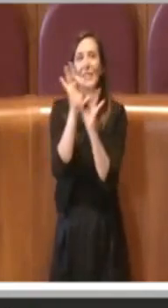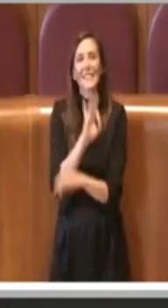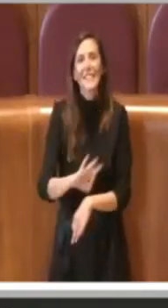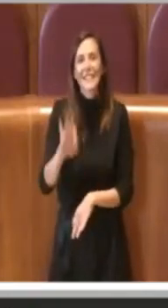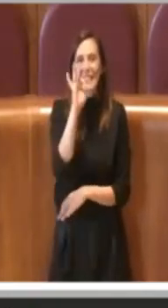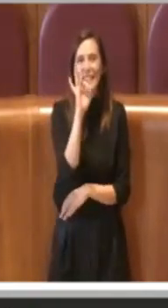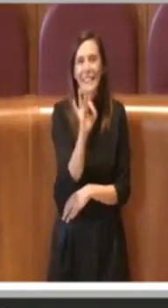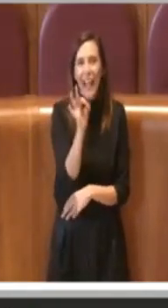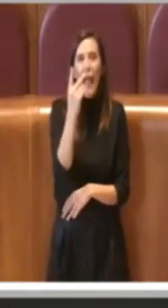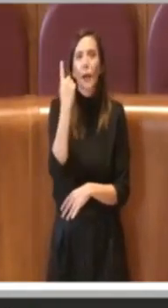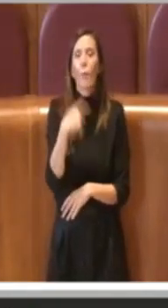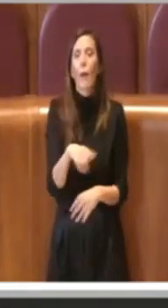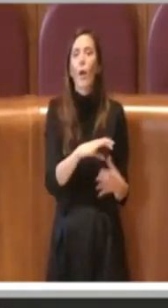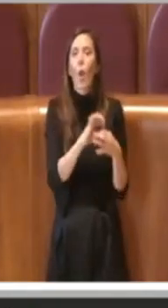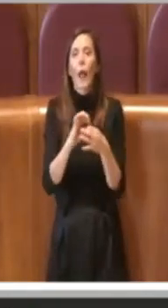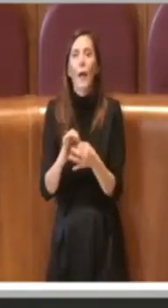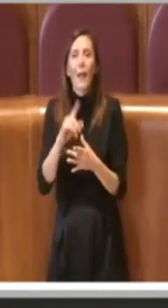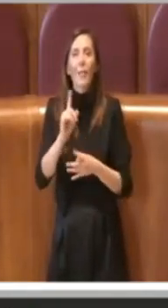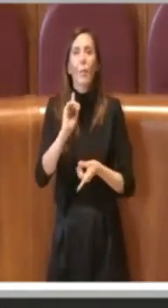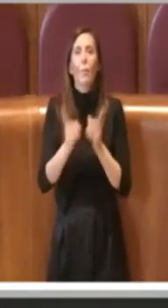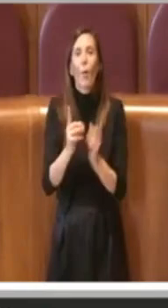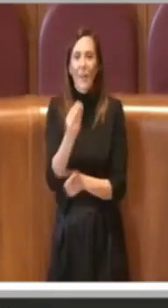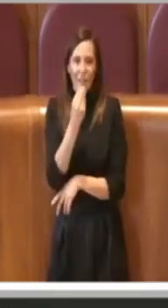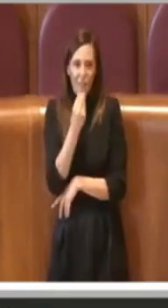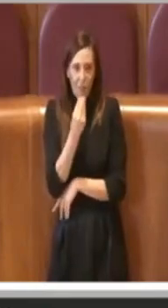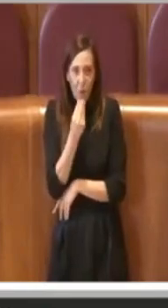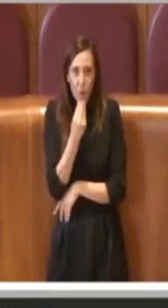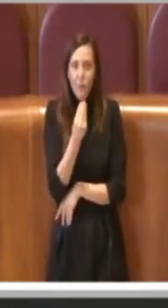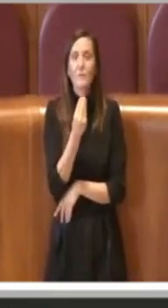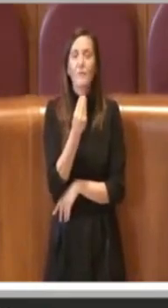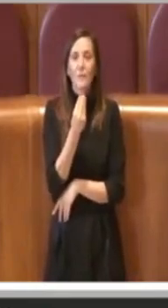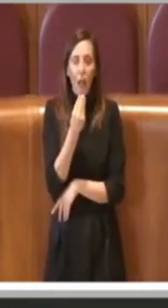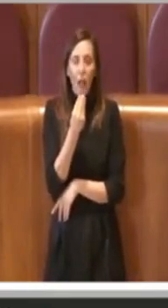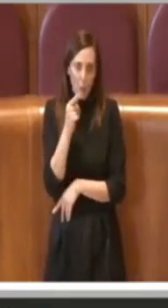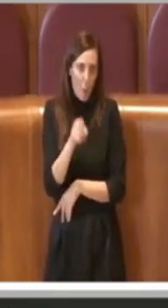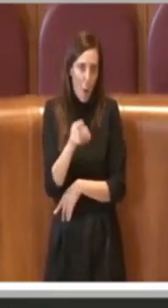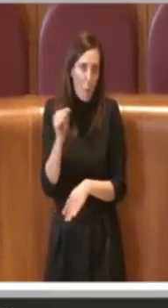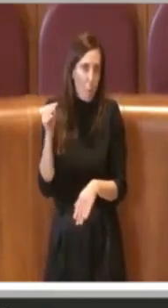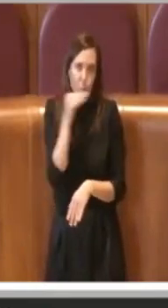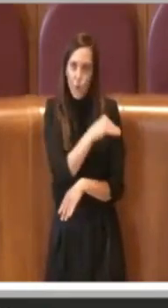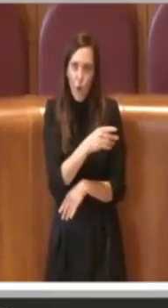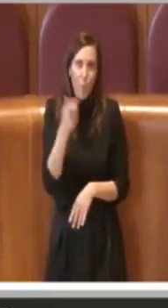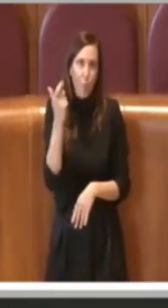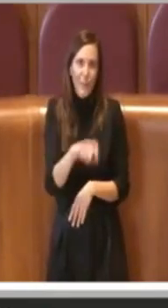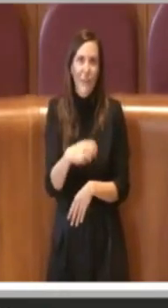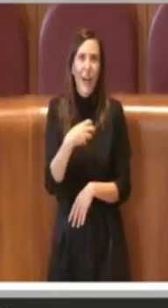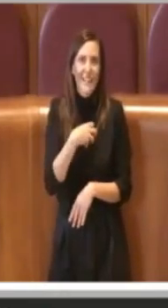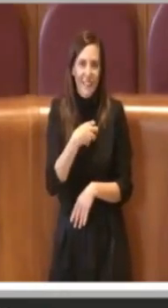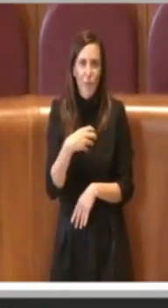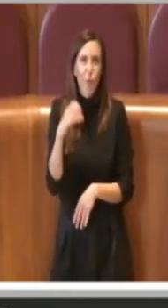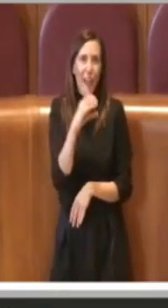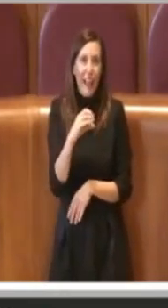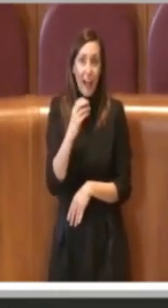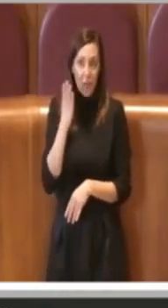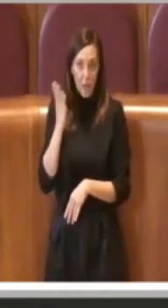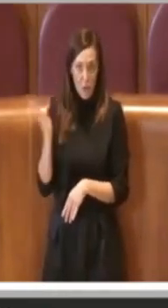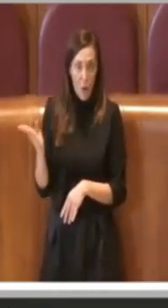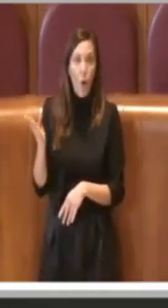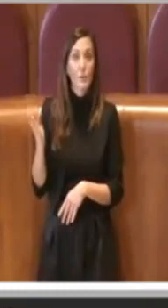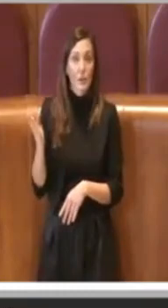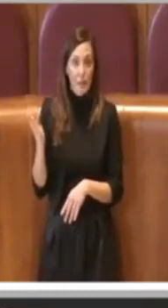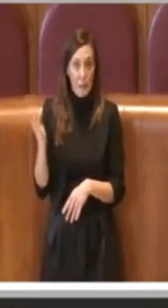chiaramente è stato ampiamente smentito perché sia l'assessore Cafarotti, sia